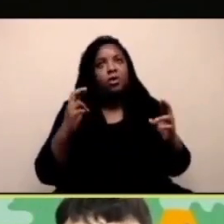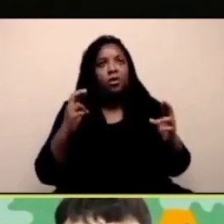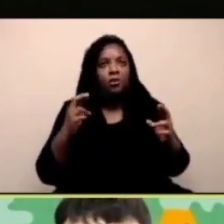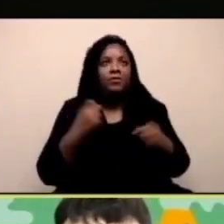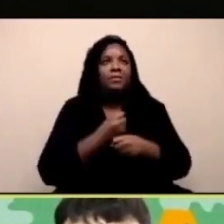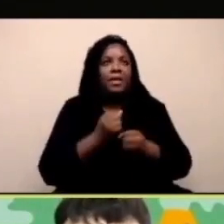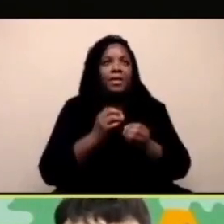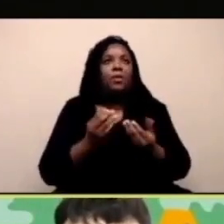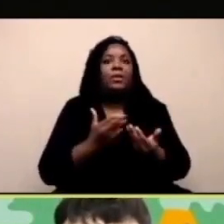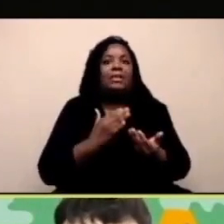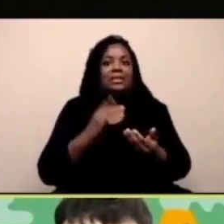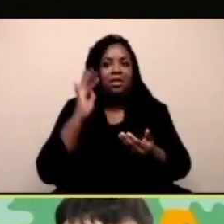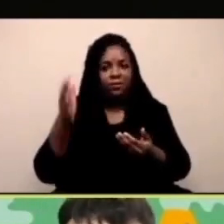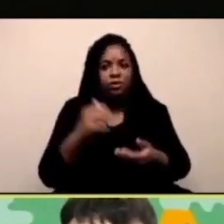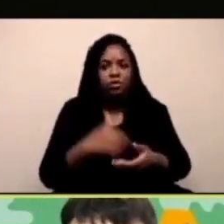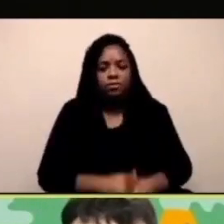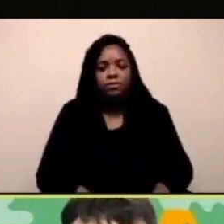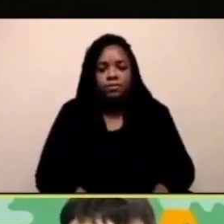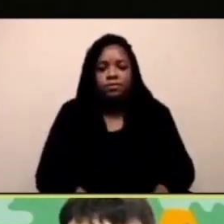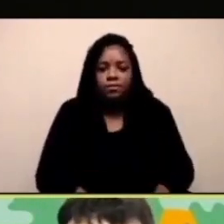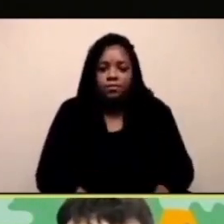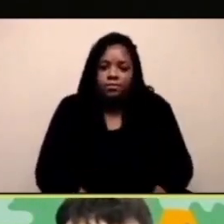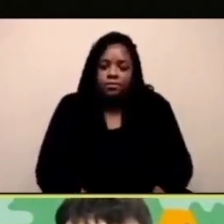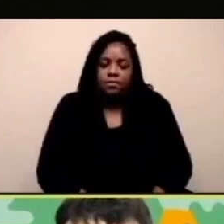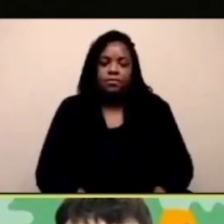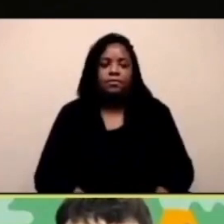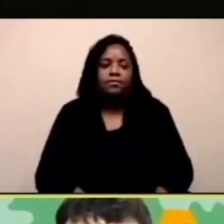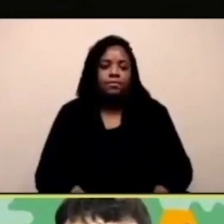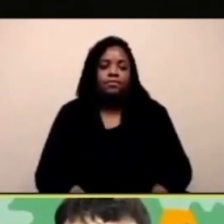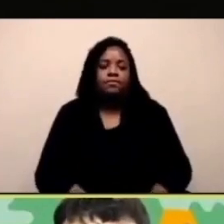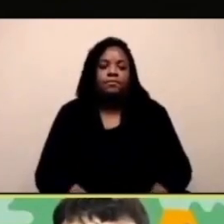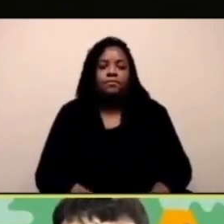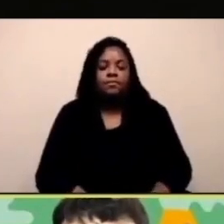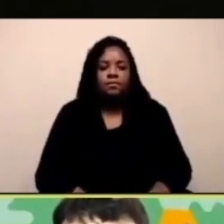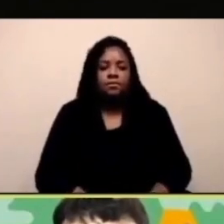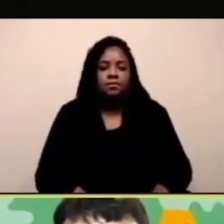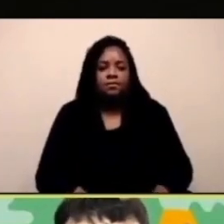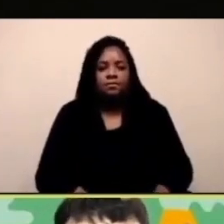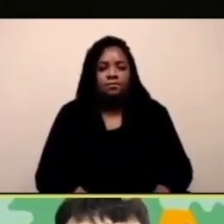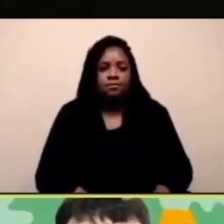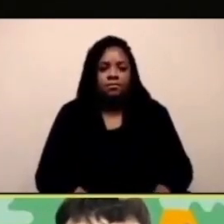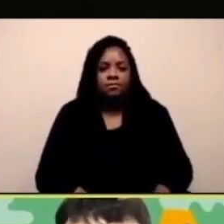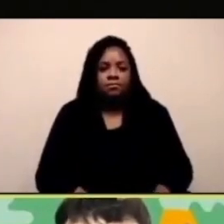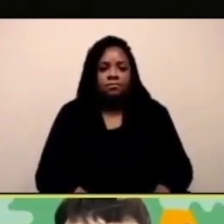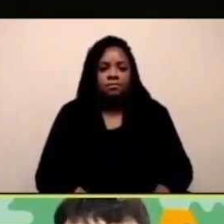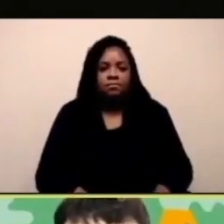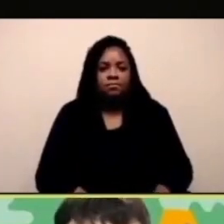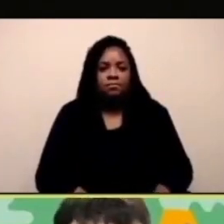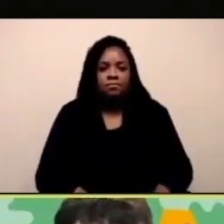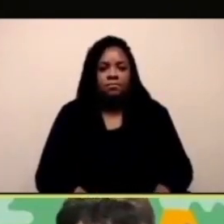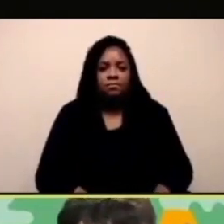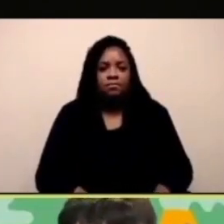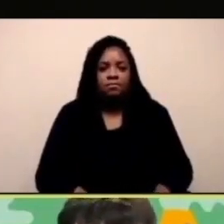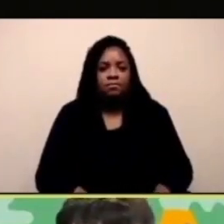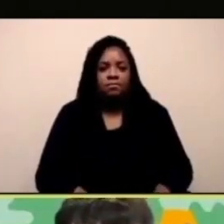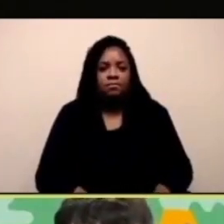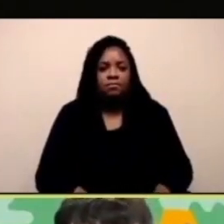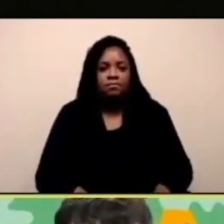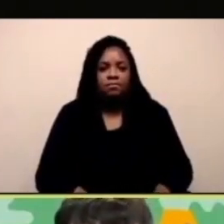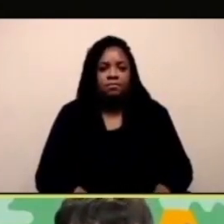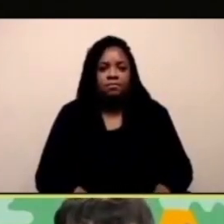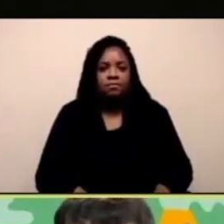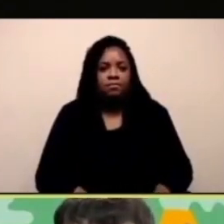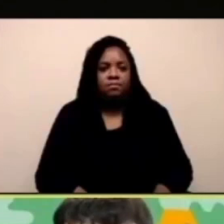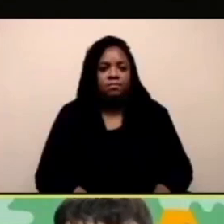potete creare le proprie estensioni ma non è così semplice come vogliamo, diciamo, come volessimo ma speriamo che in futuro sia più